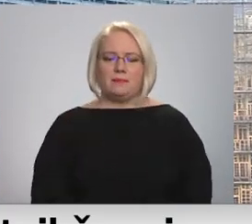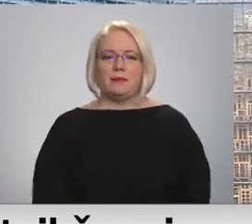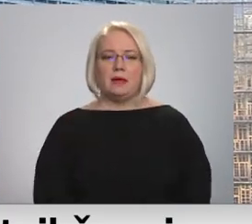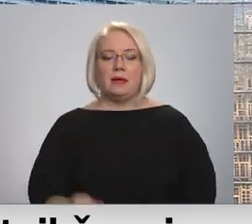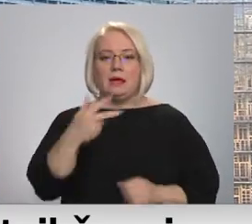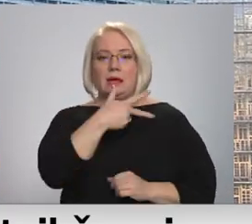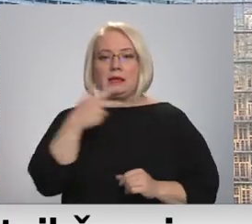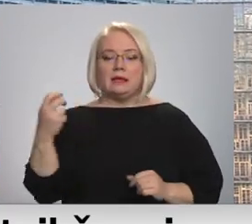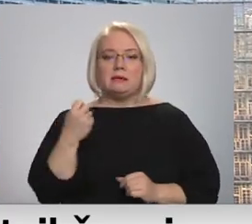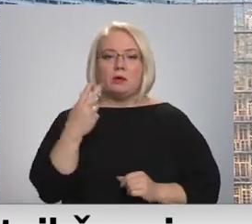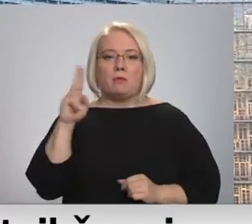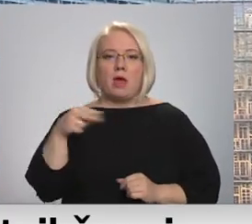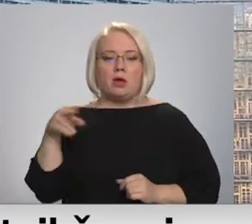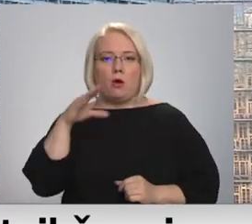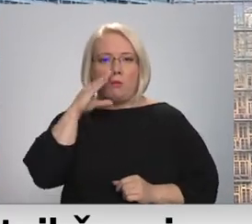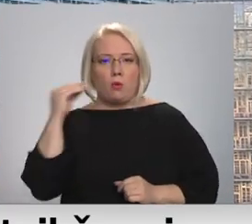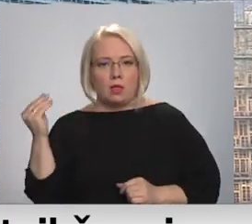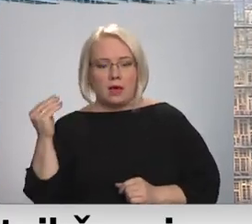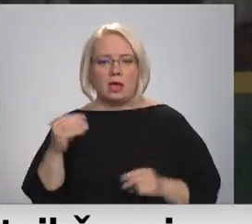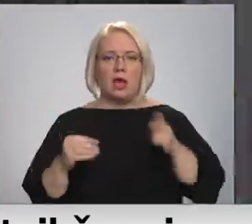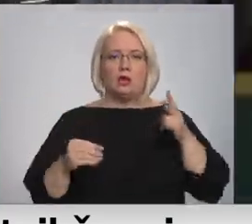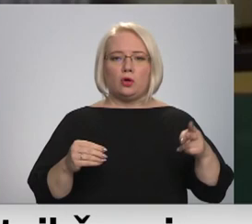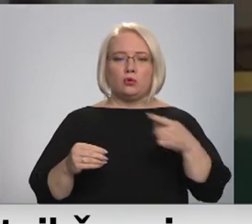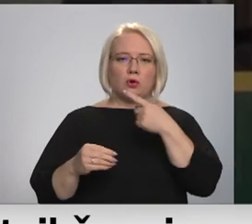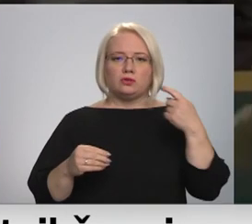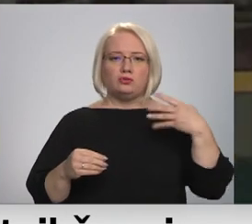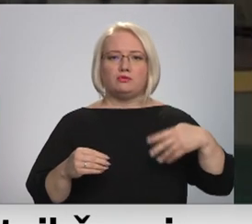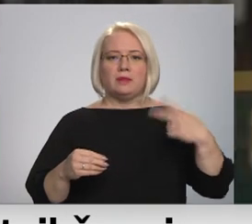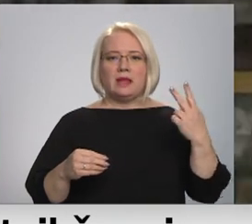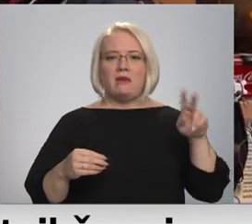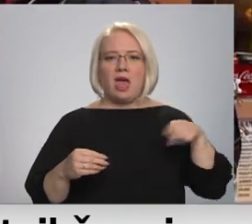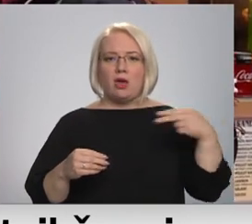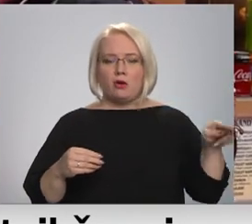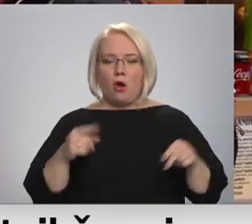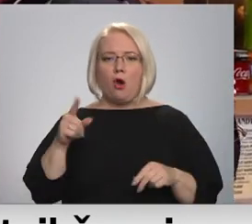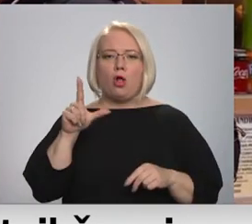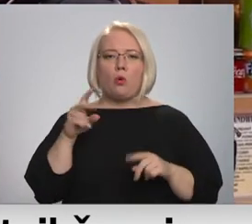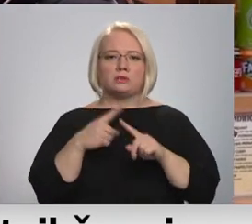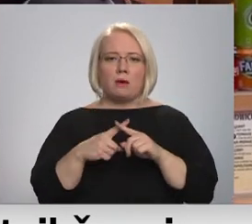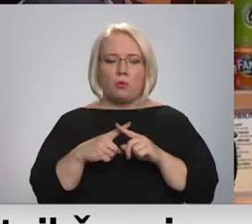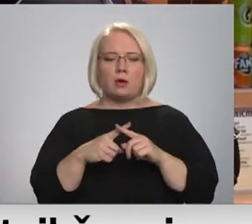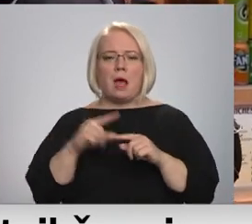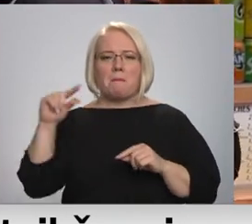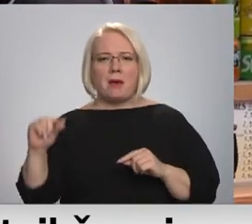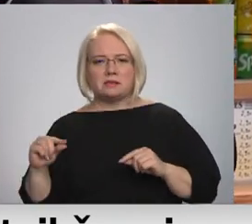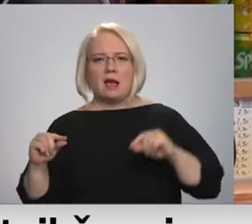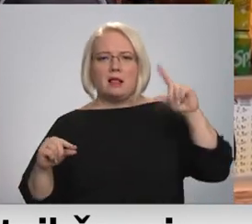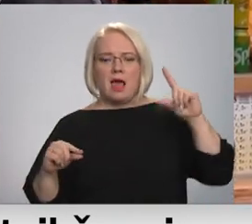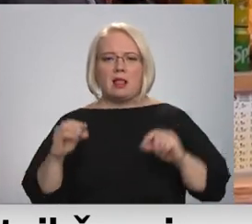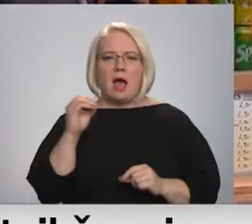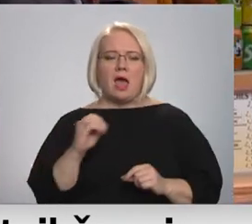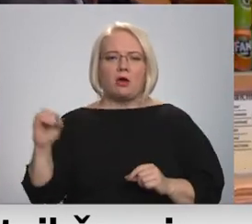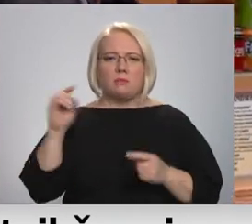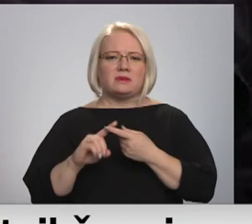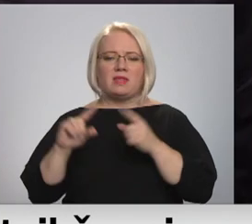312 eiro Bulgārijā iepratījuma 2142 eiro Luksemburgā – mazākā un lielākā minimālā alga Eiropas